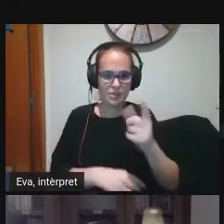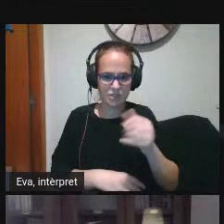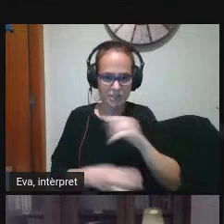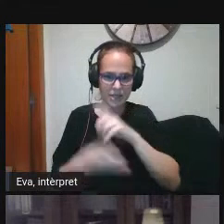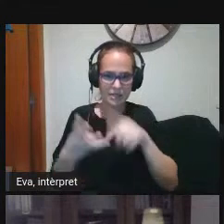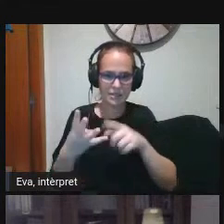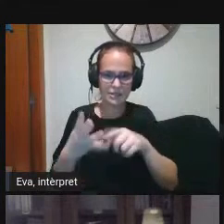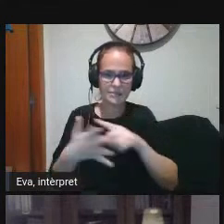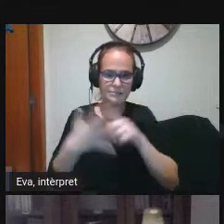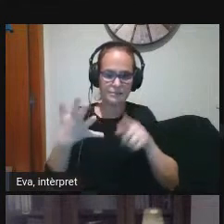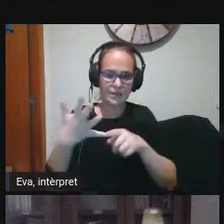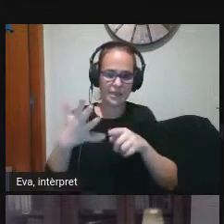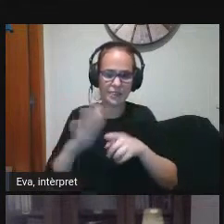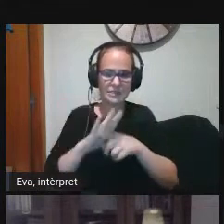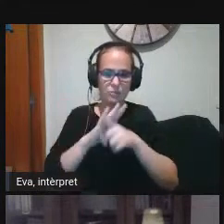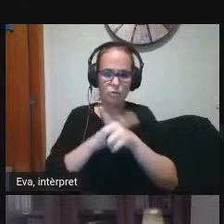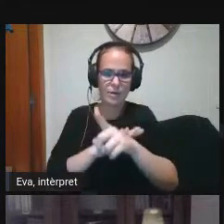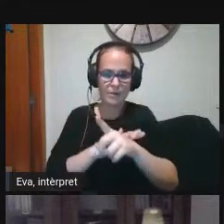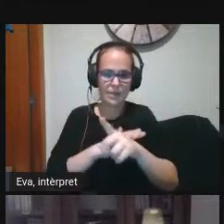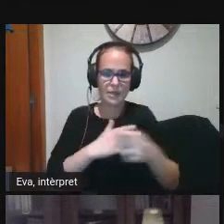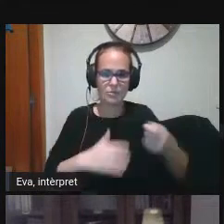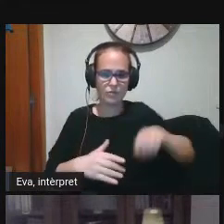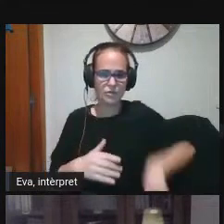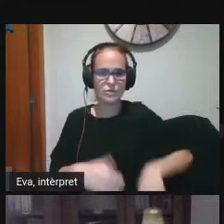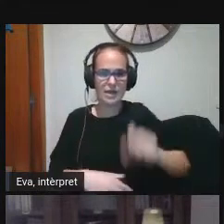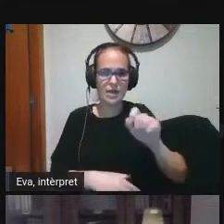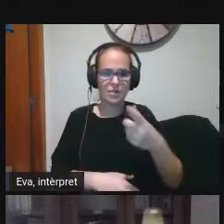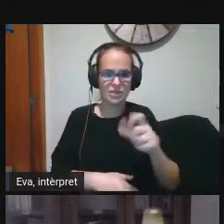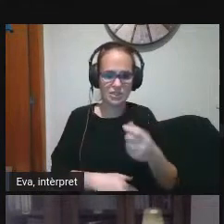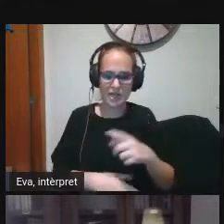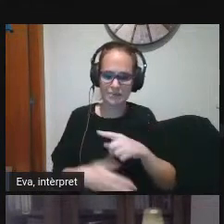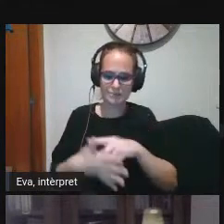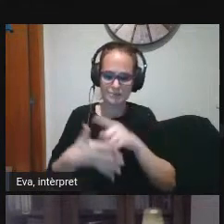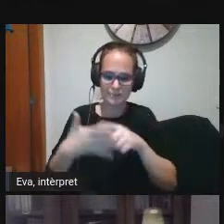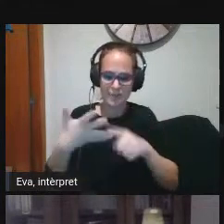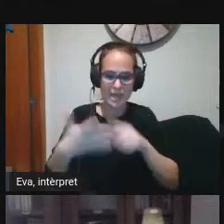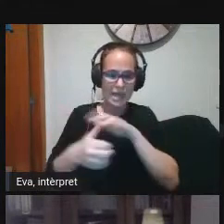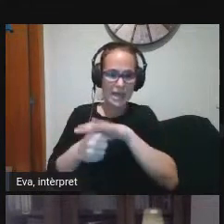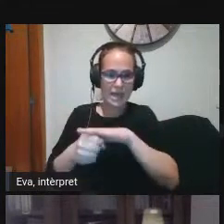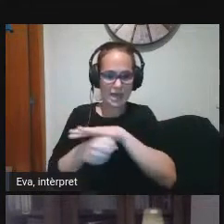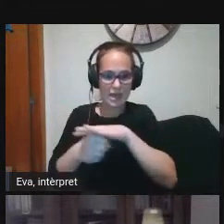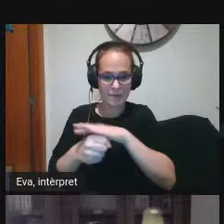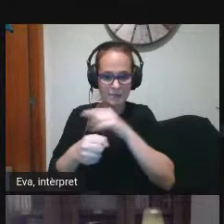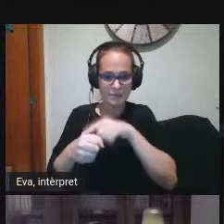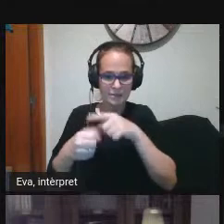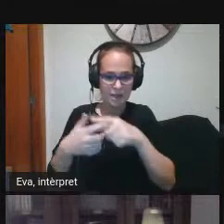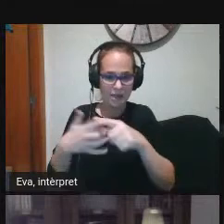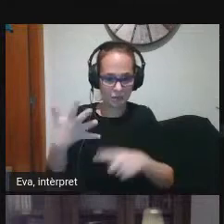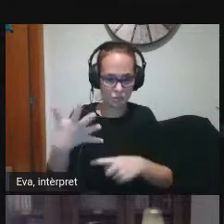cadascuna d'aquestes dimensions es concreta en descriptors